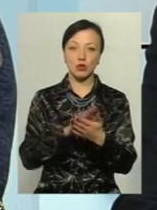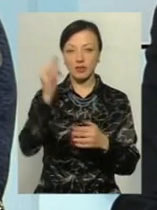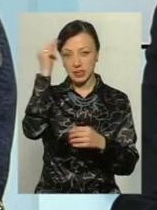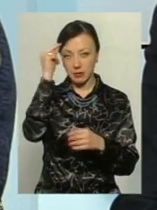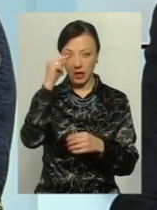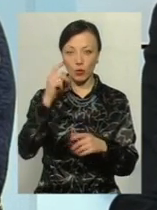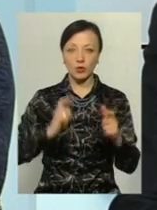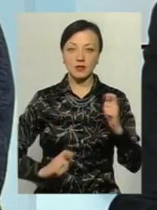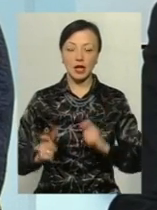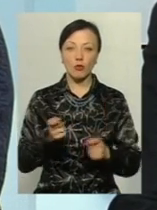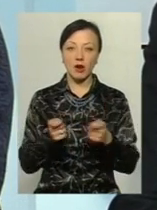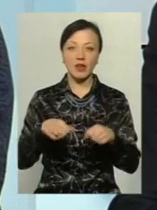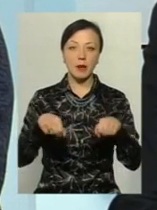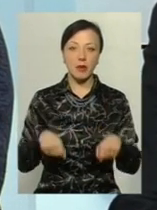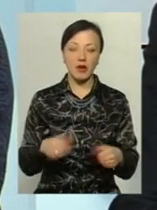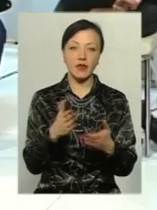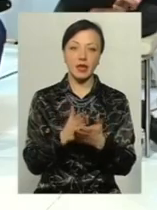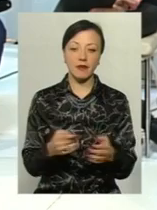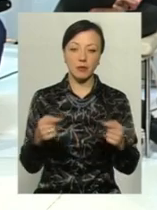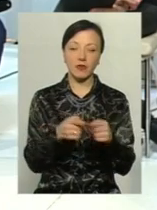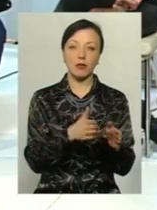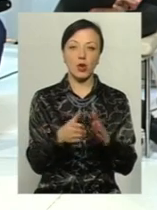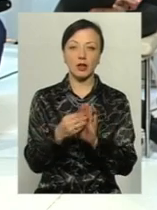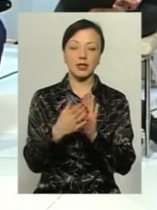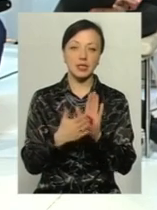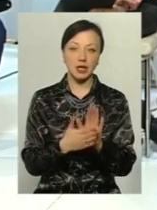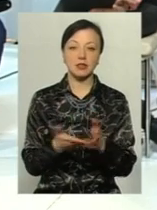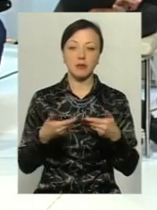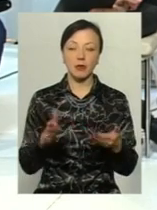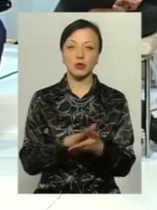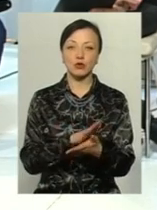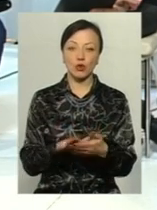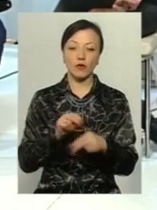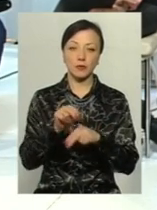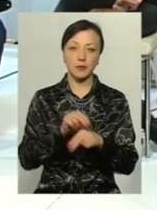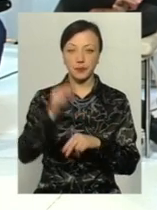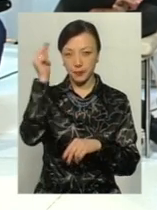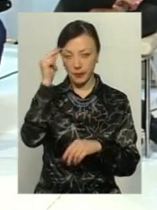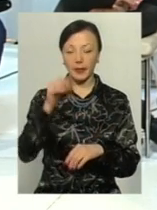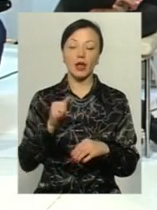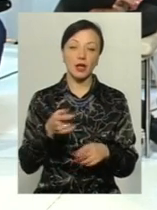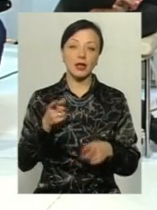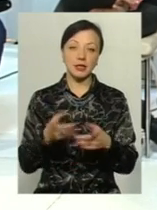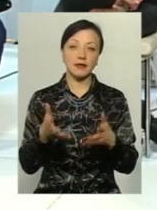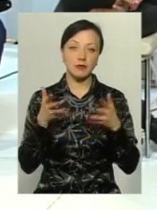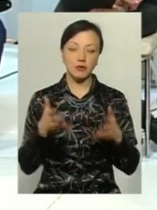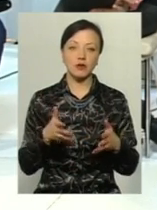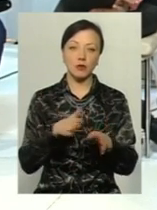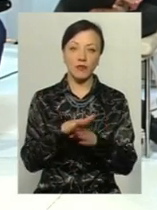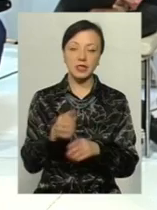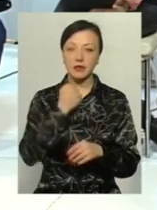семінари в університету управління та права, є відповідний порядок реєстрації, і ми безкоштовно проводимо такі семінари. Ясно, що це відбувається